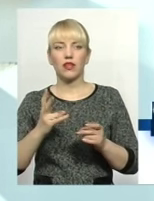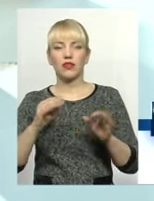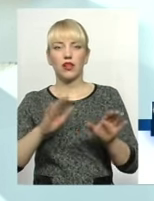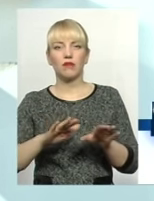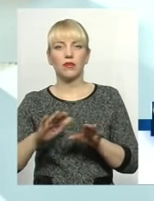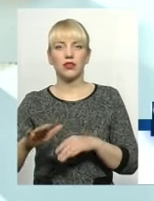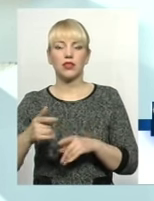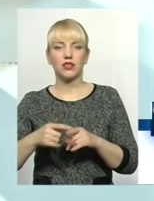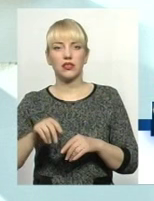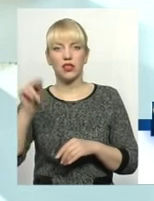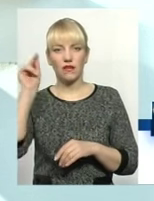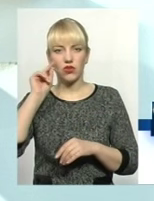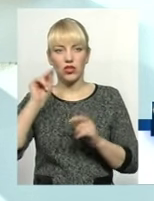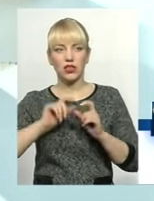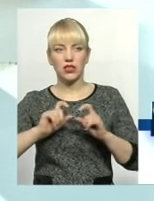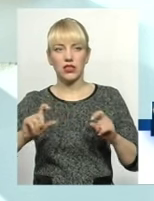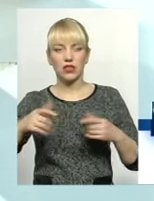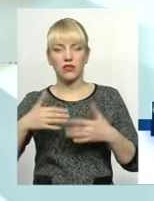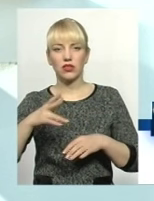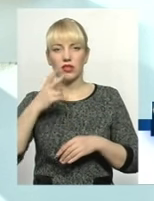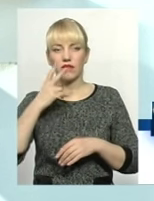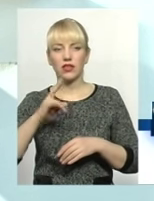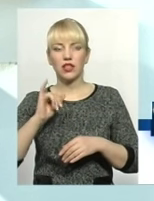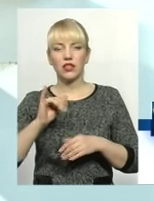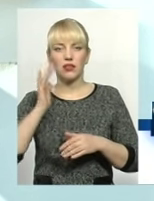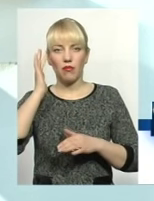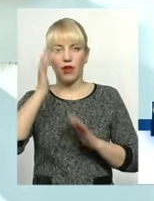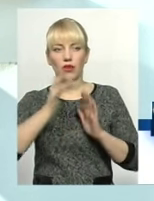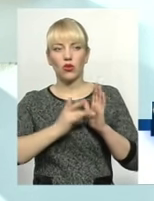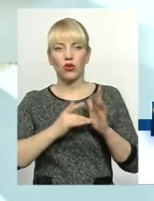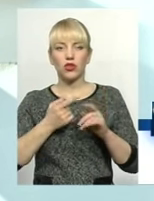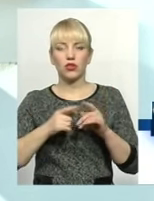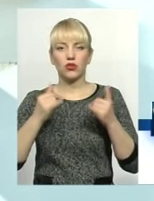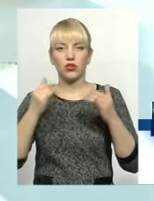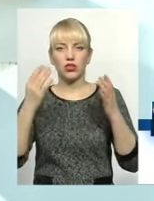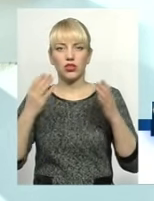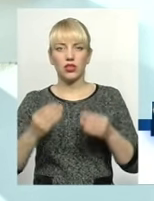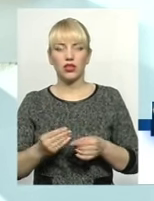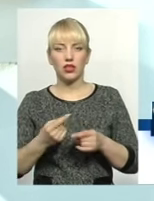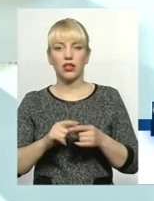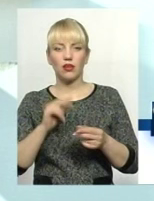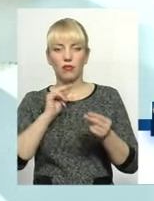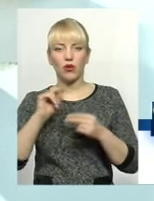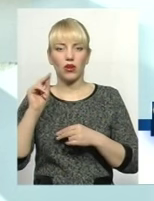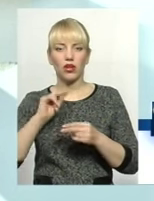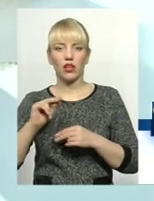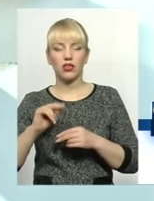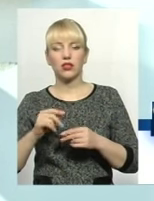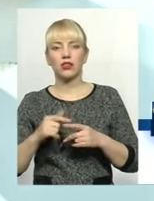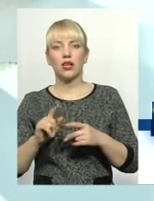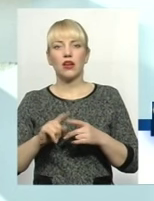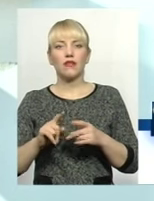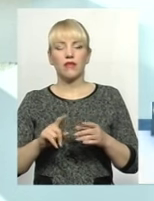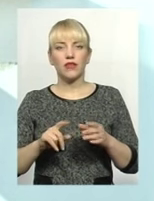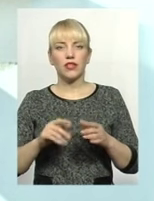навчальні заклади дивляться. Підповідно, з метою на сьогоднішній день покращення, вживаються